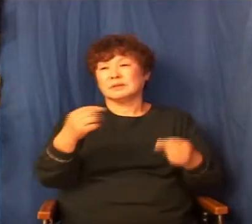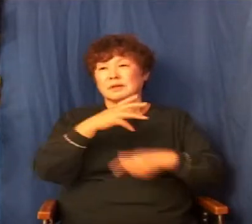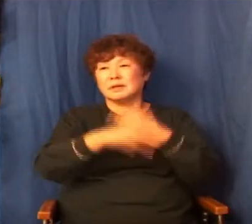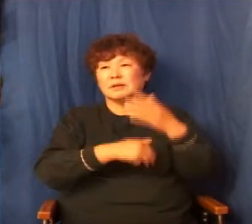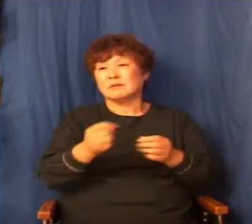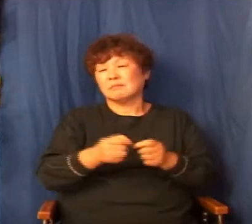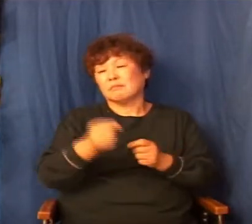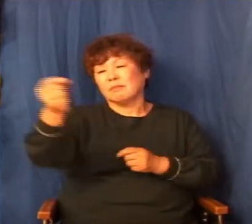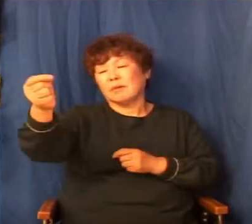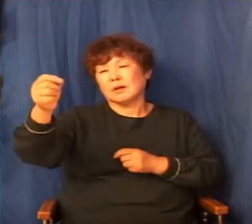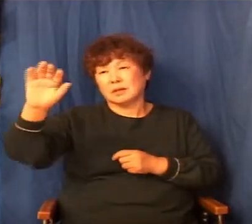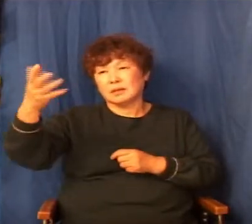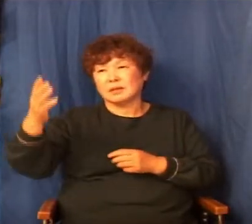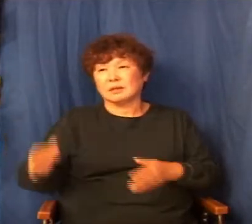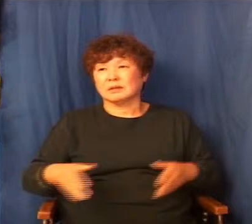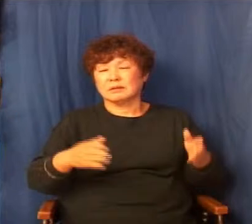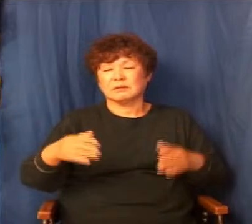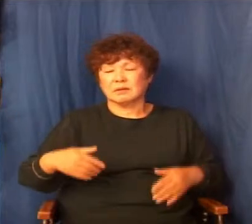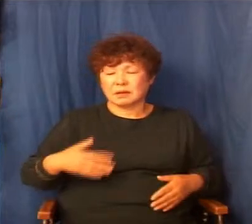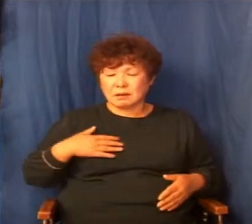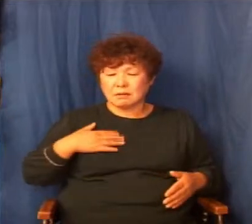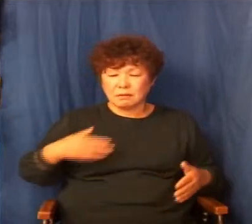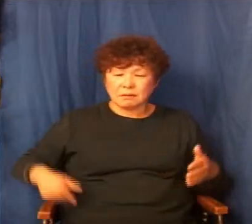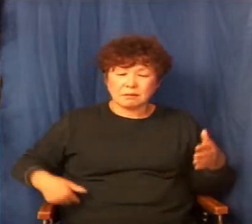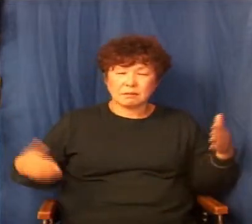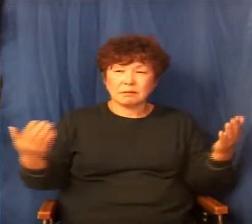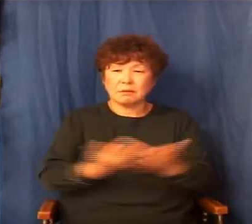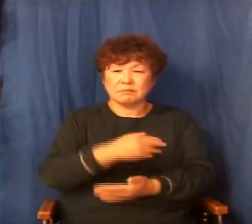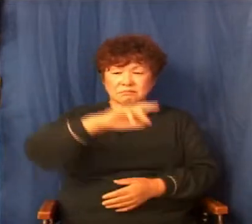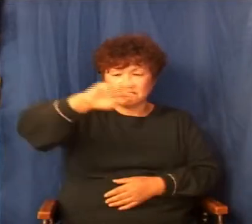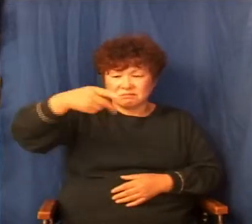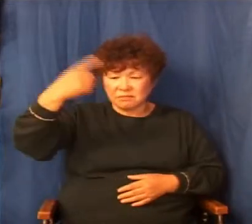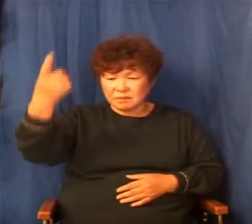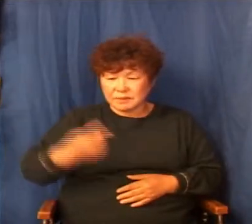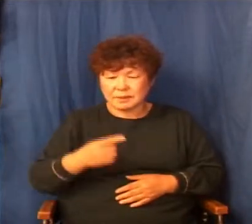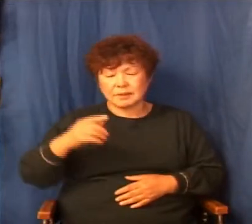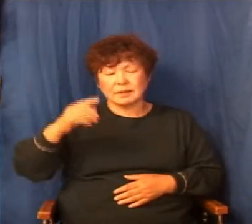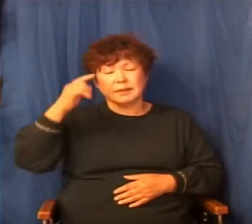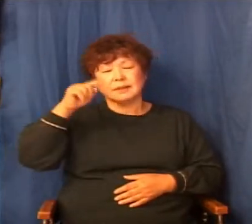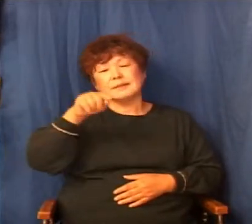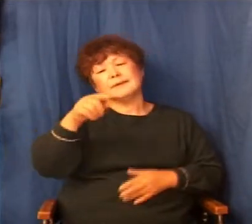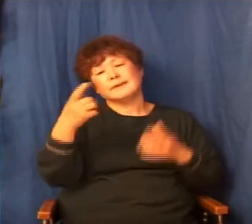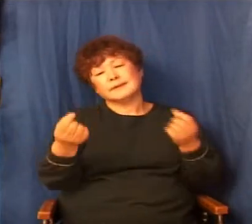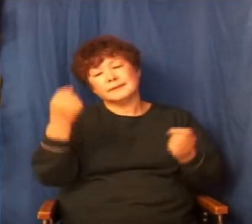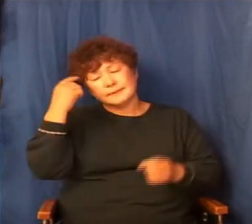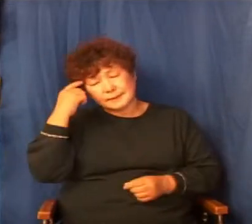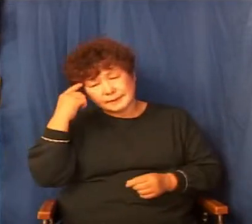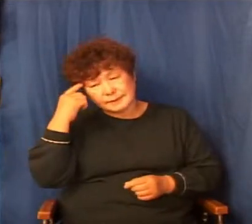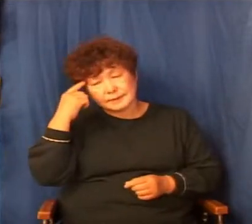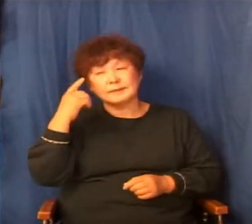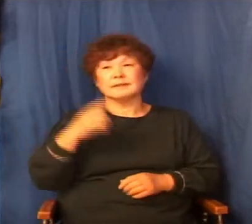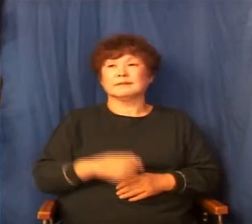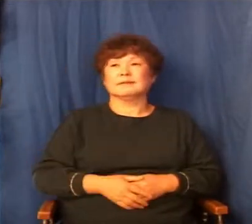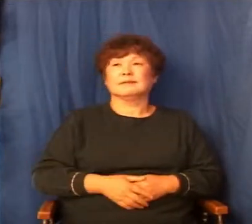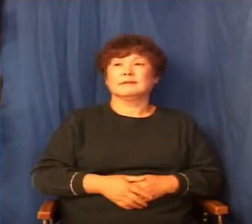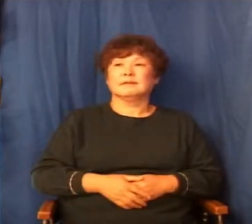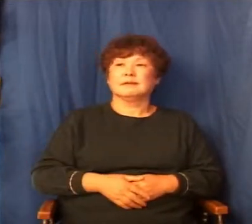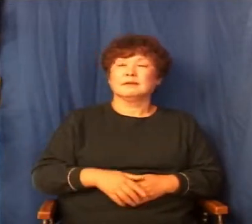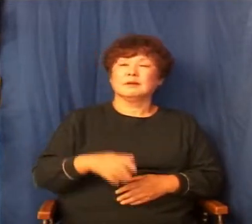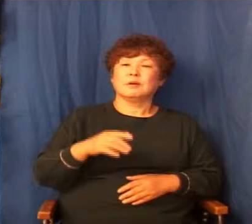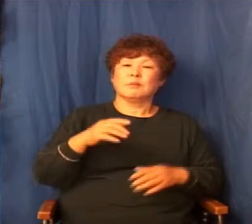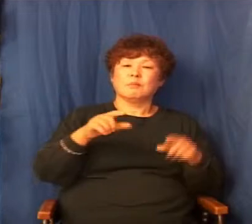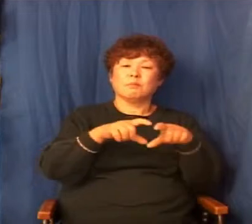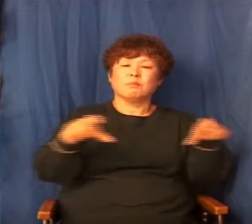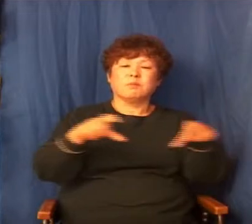할지라도 내가 나중에 회개하고 돌아오면 되지 그런 생각을 하면서 그 길을 대부분